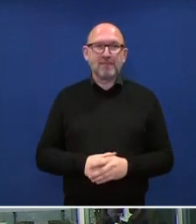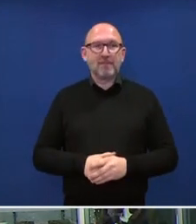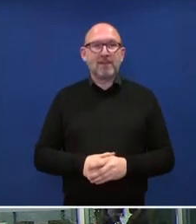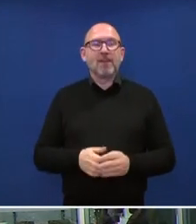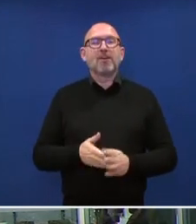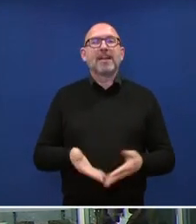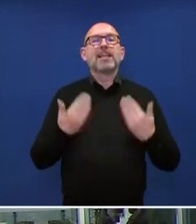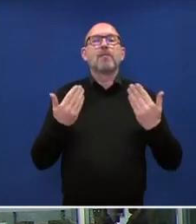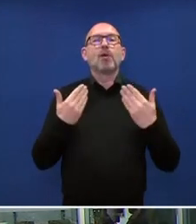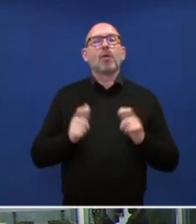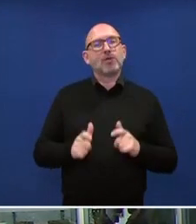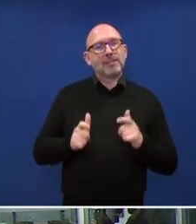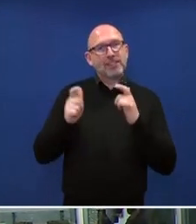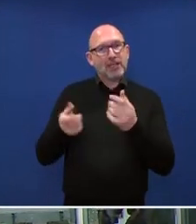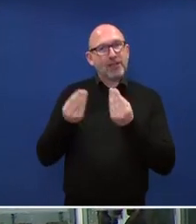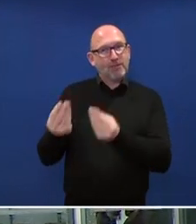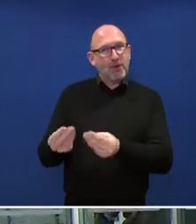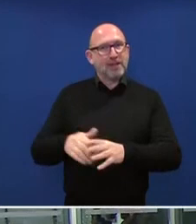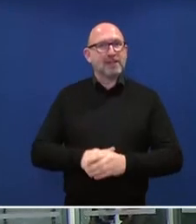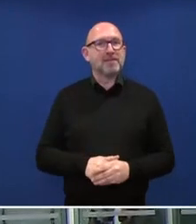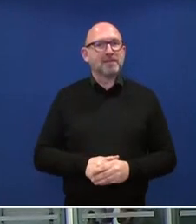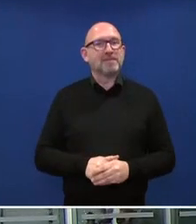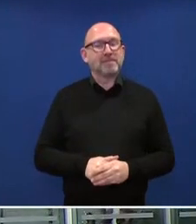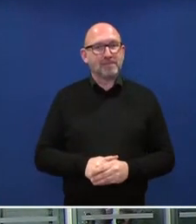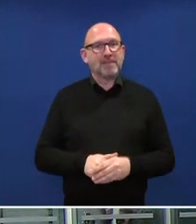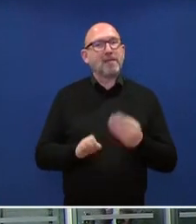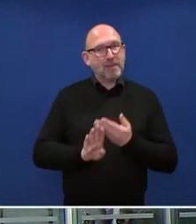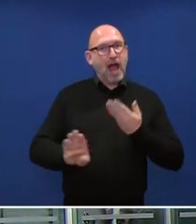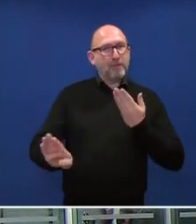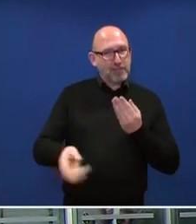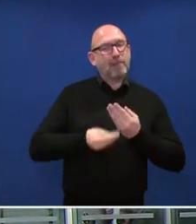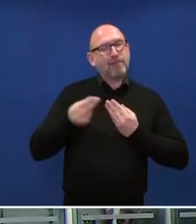Begrüßungspaket überweisen. Mit Gebührte, vielen Dank. Abstand, geschön.